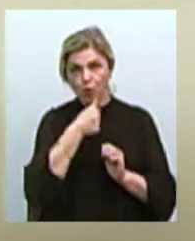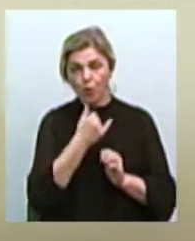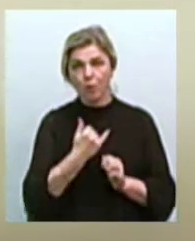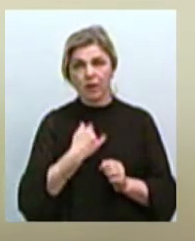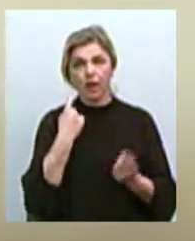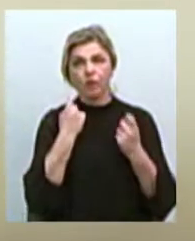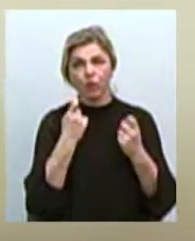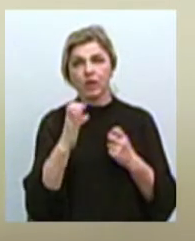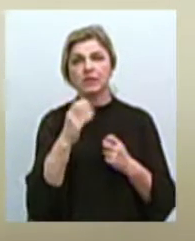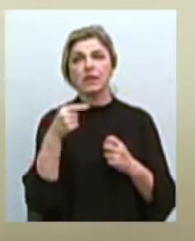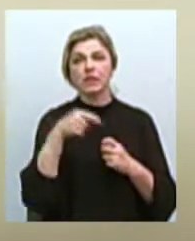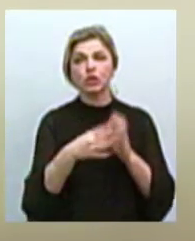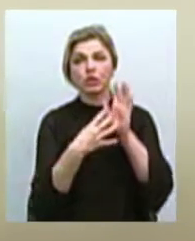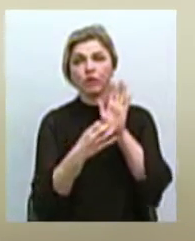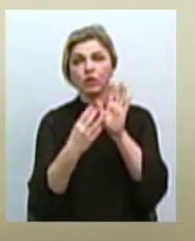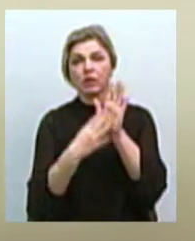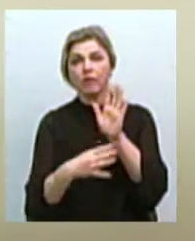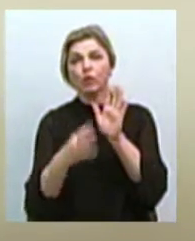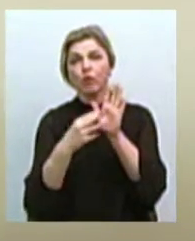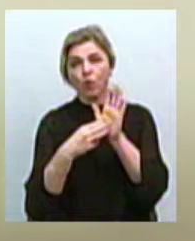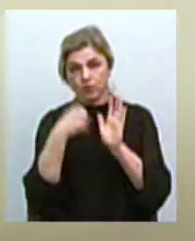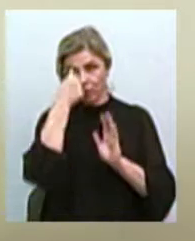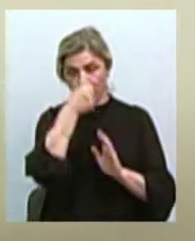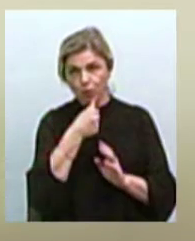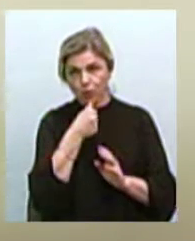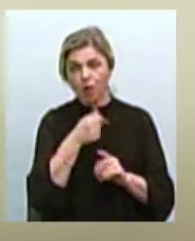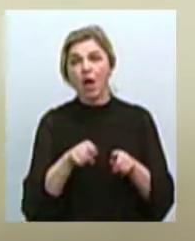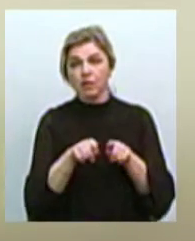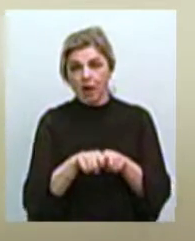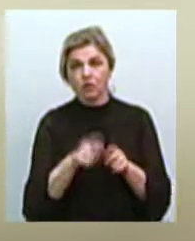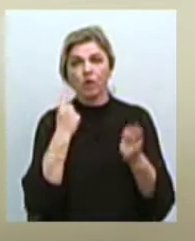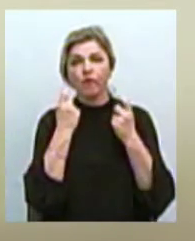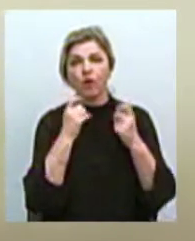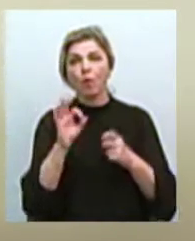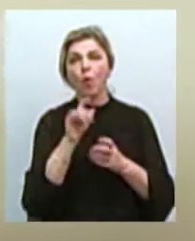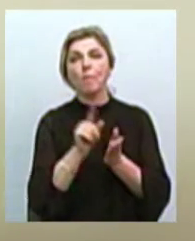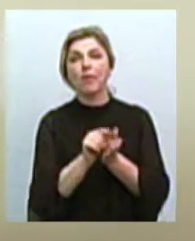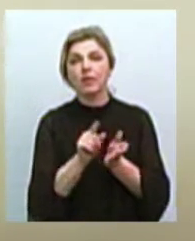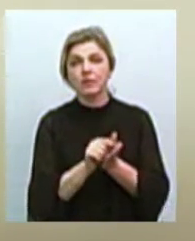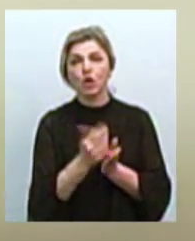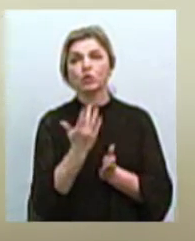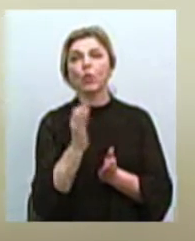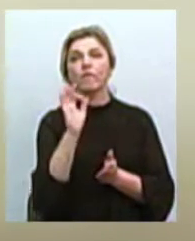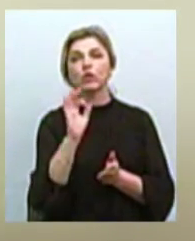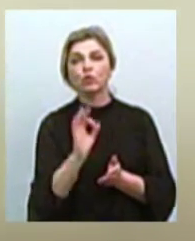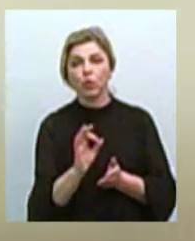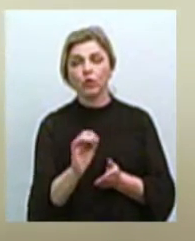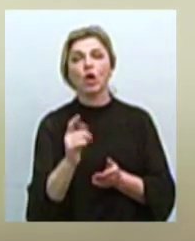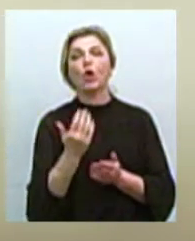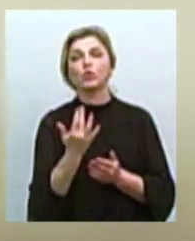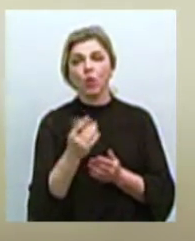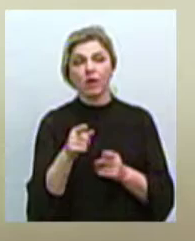1998 року. Також інформація про пенсію, скільки відсотків, з чого вона